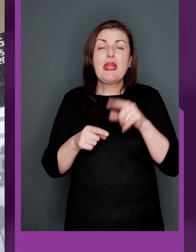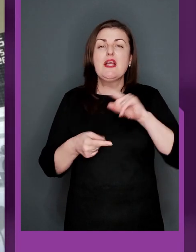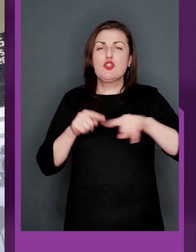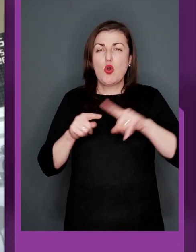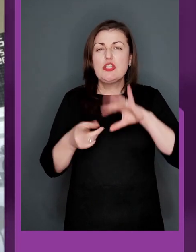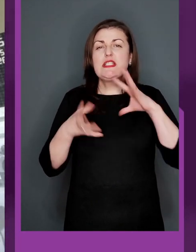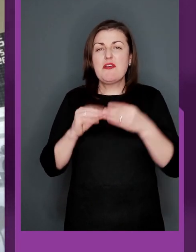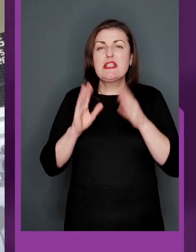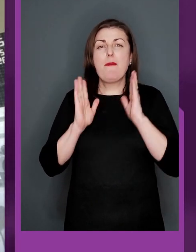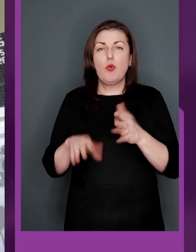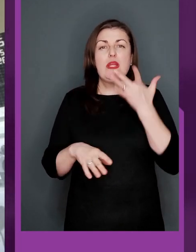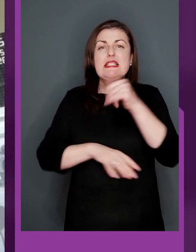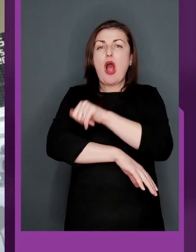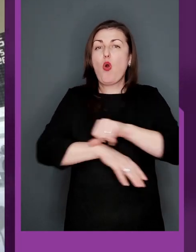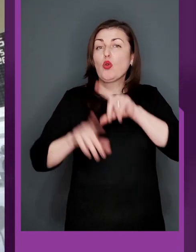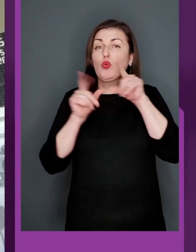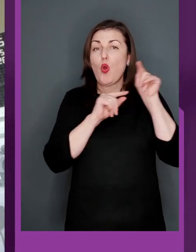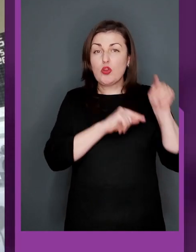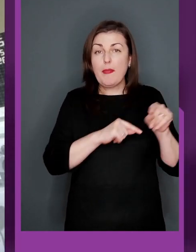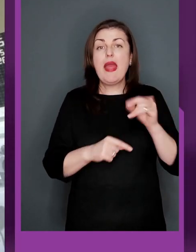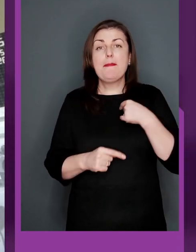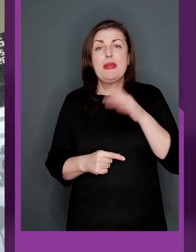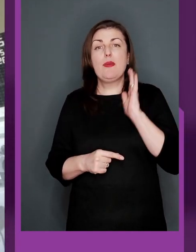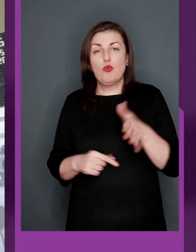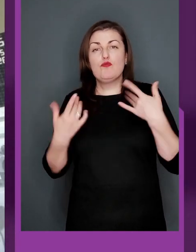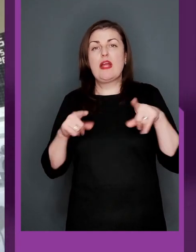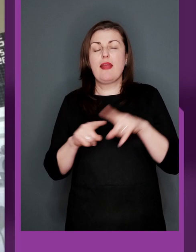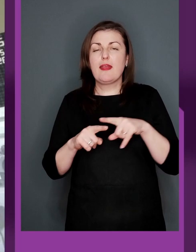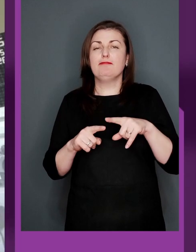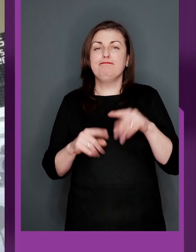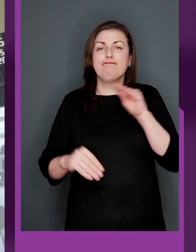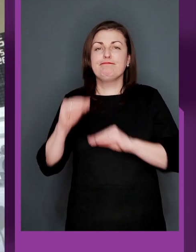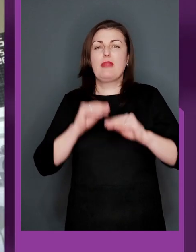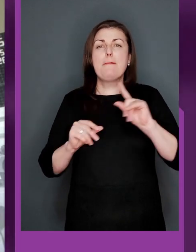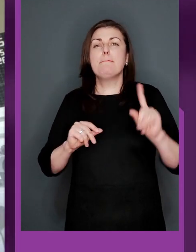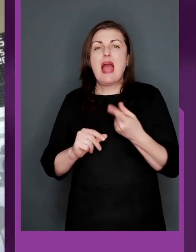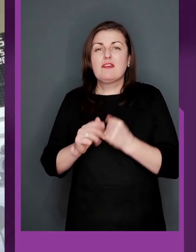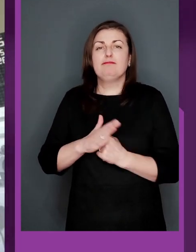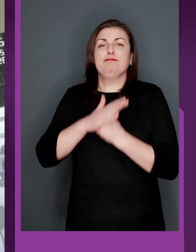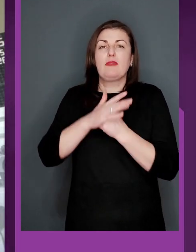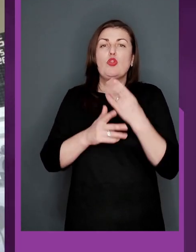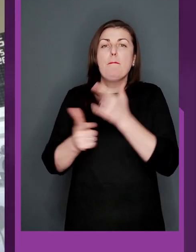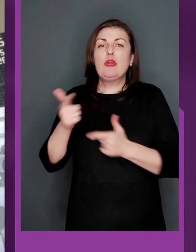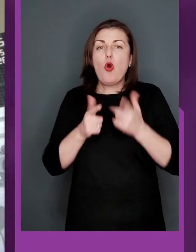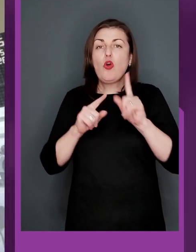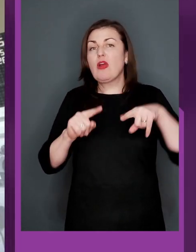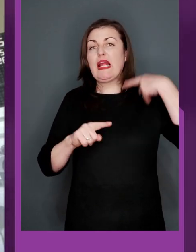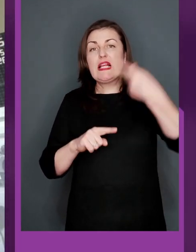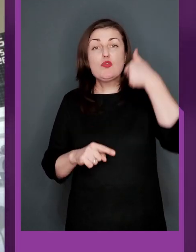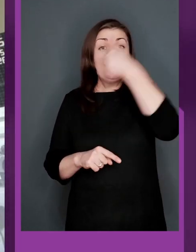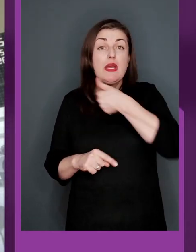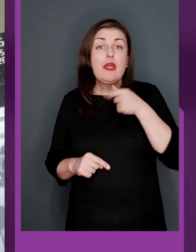скорість за все, буде за кордоном. І ми будемо вже такий закладати перший, знаєте, камінчик до підготовки на